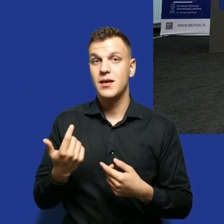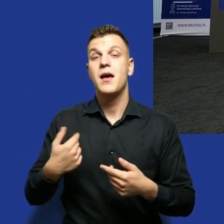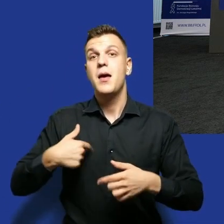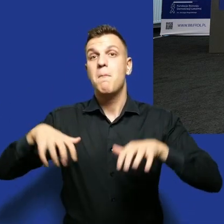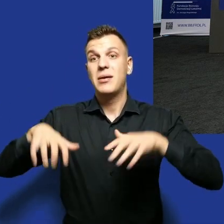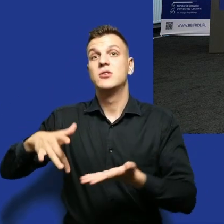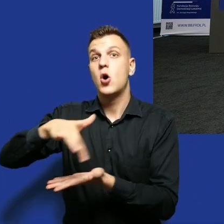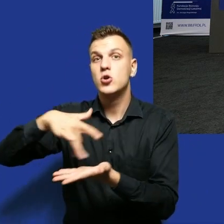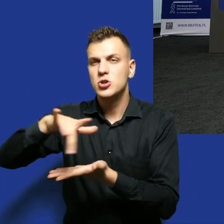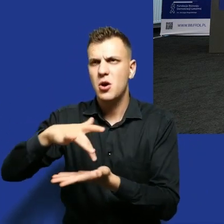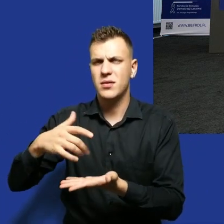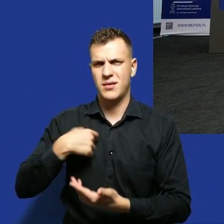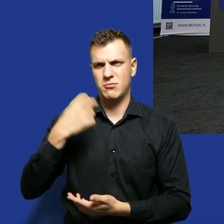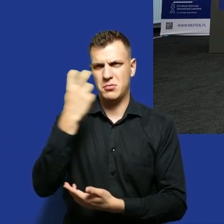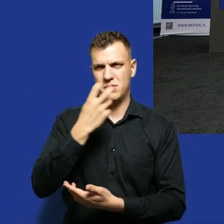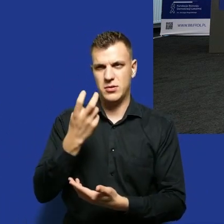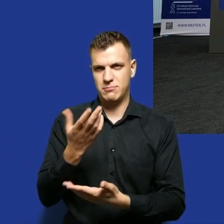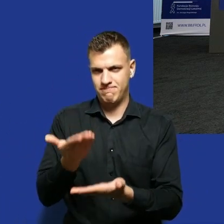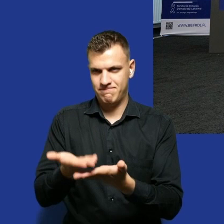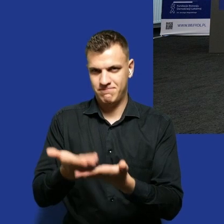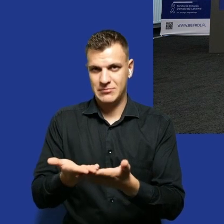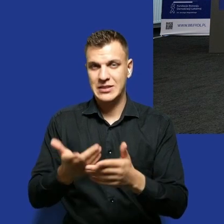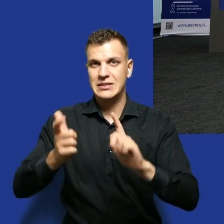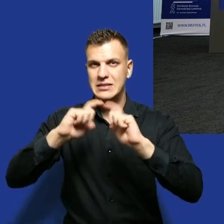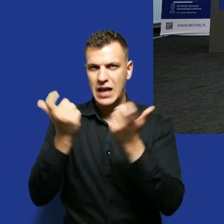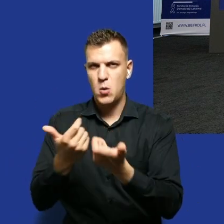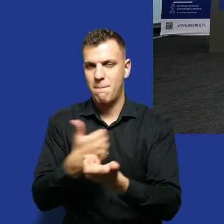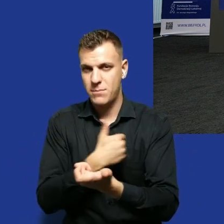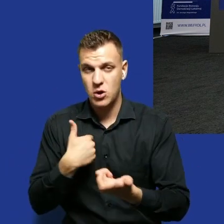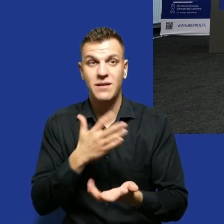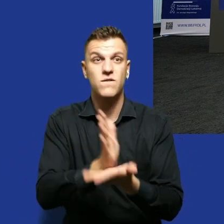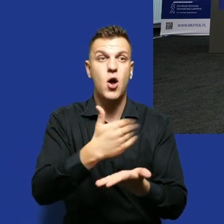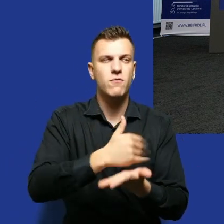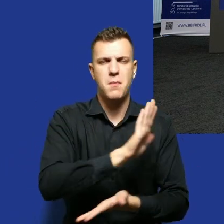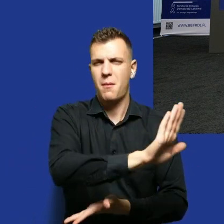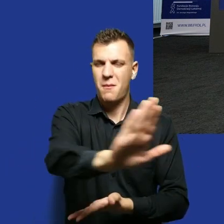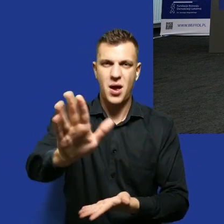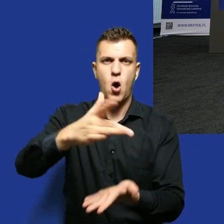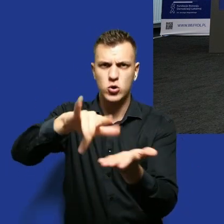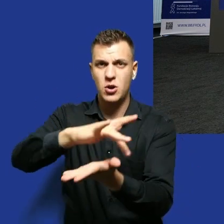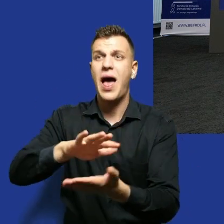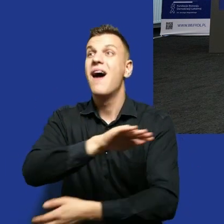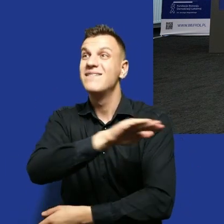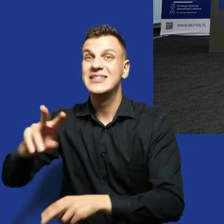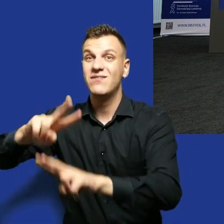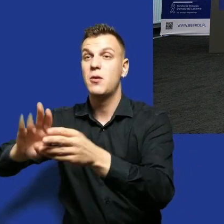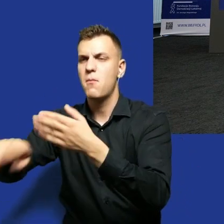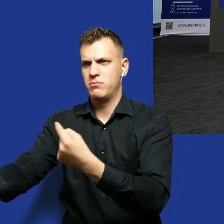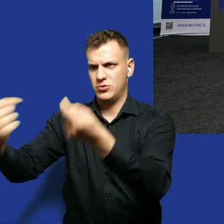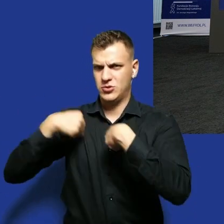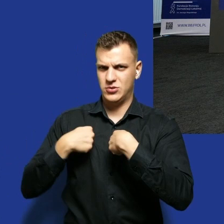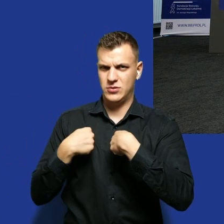postanowiłam sprawdzić dlaczego tak jest że z całej Polski gdzie każde województwo miał swój ośrodek wszyscy skazani przychodzą właśnie do mnie